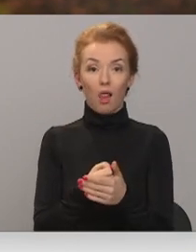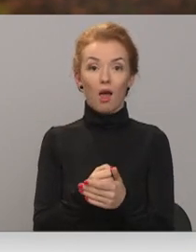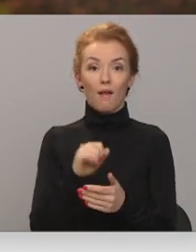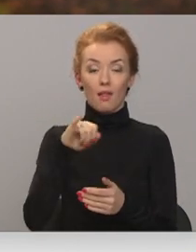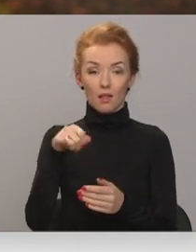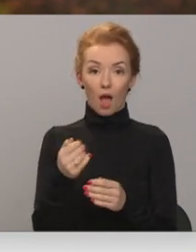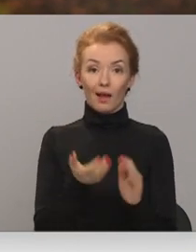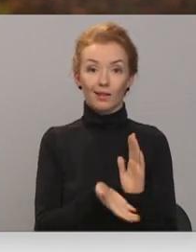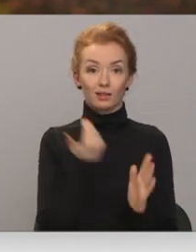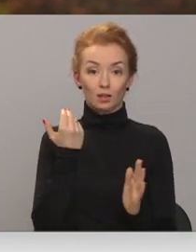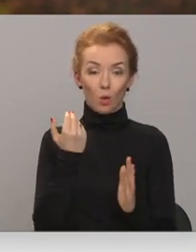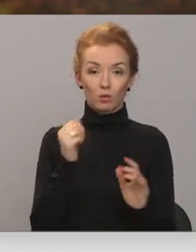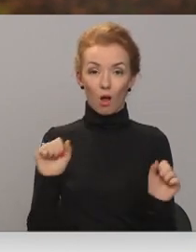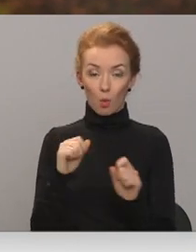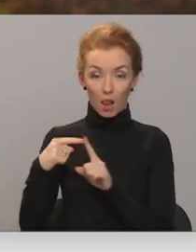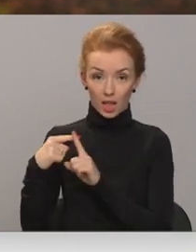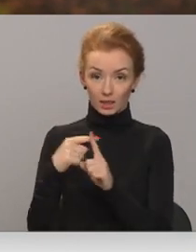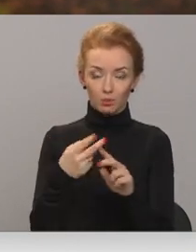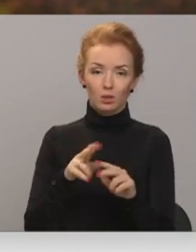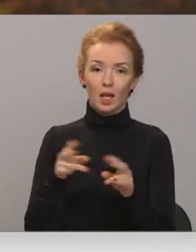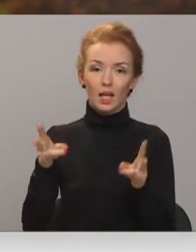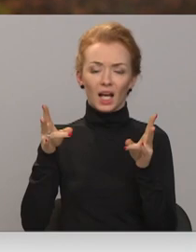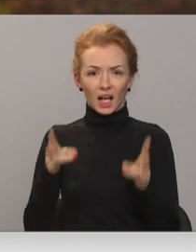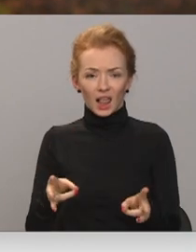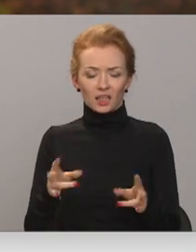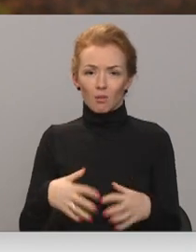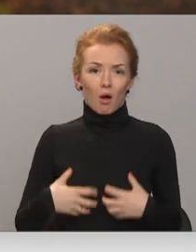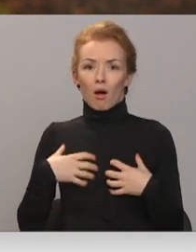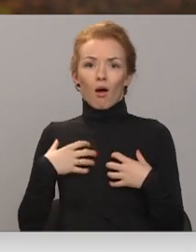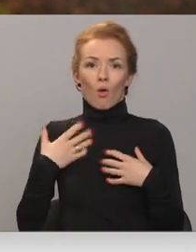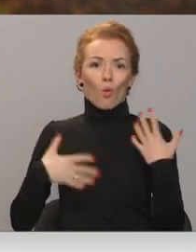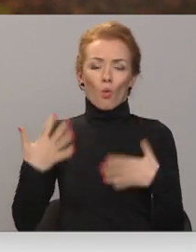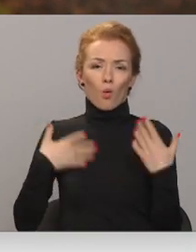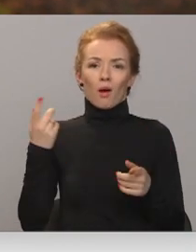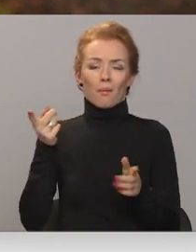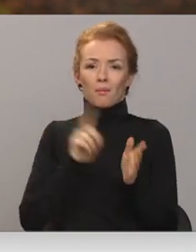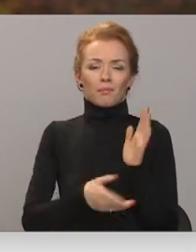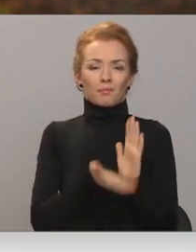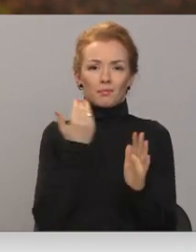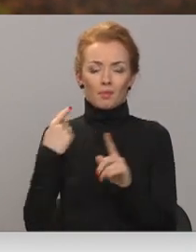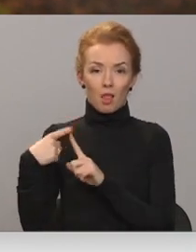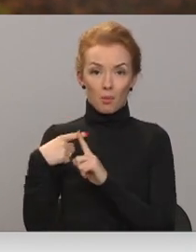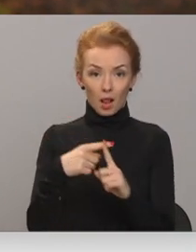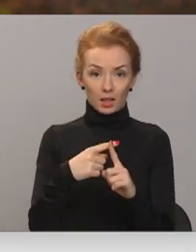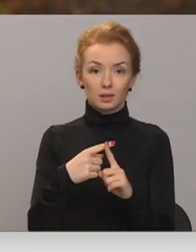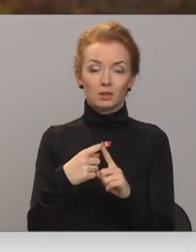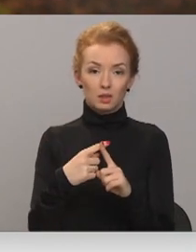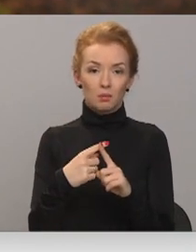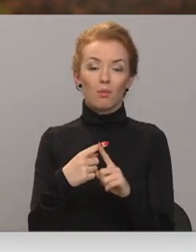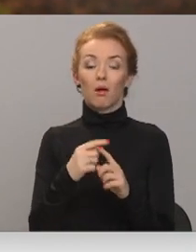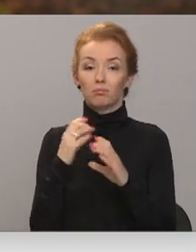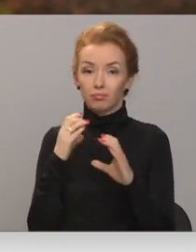savu CNPD, tad tā ir tā kaut kāda krīze vai panika smirklis un arī ātrā palīdzība atstāja